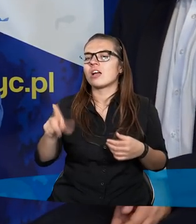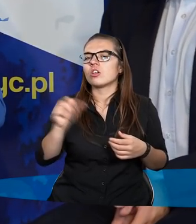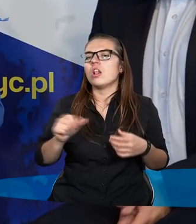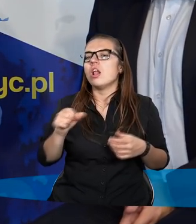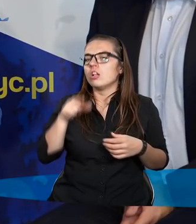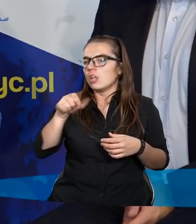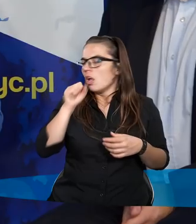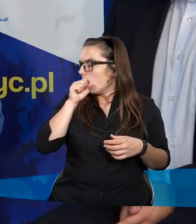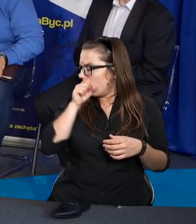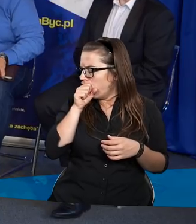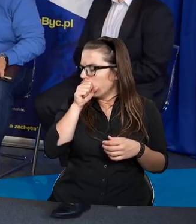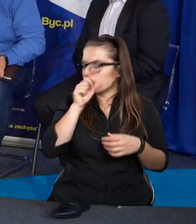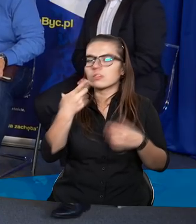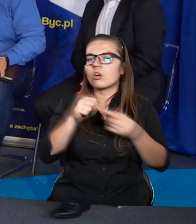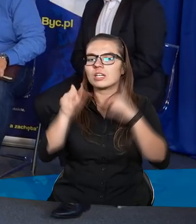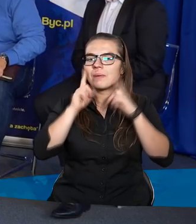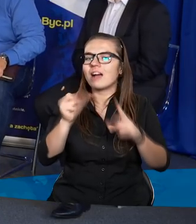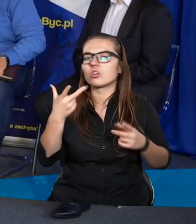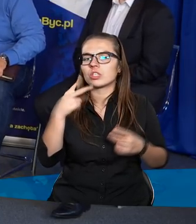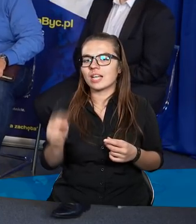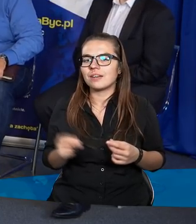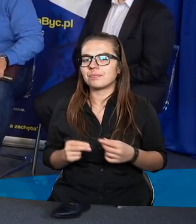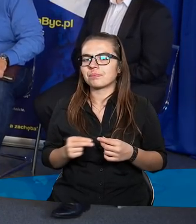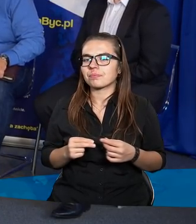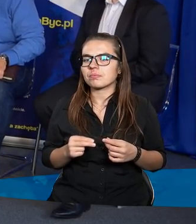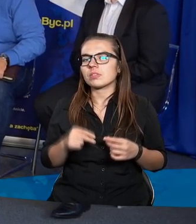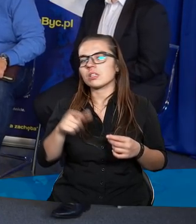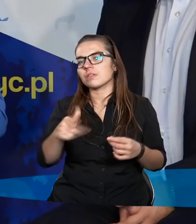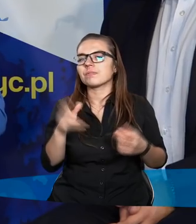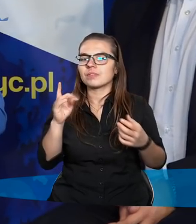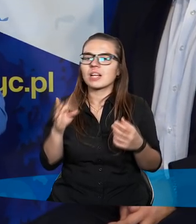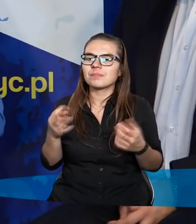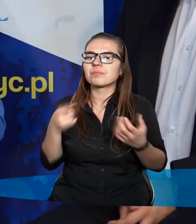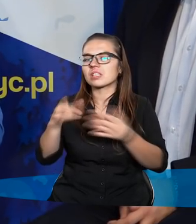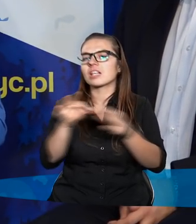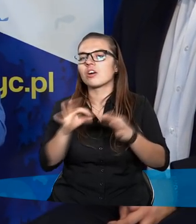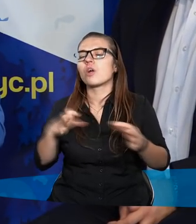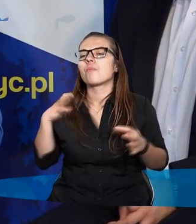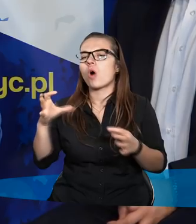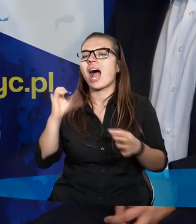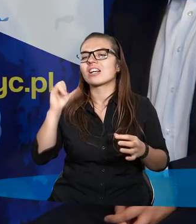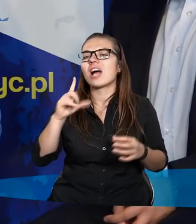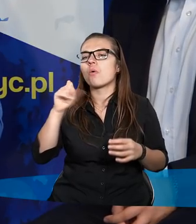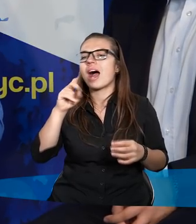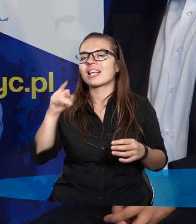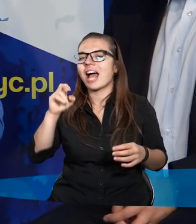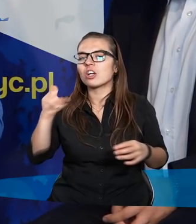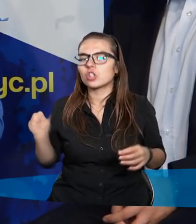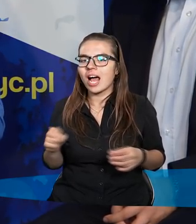coś jest prawdą lub nie. historii Łazarza, o której mówiłeś, tam jest też ten wątek. Tak, historia Bogacza i Łazarza, prawda,